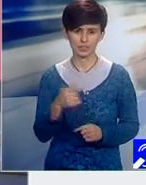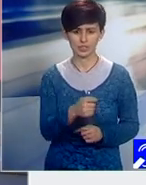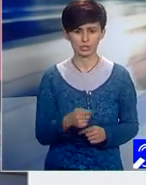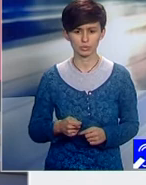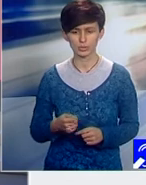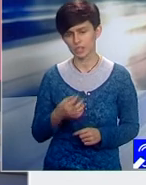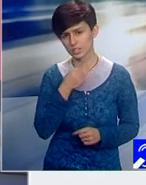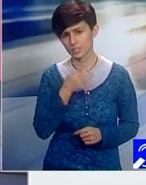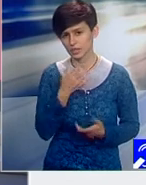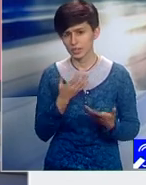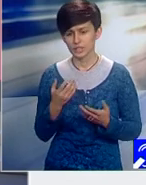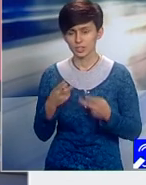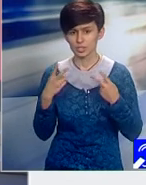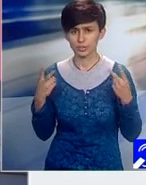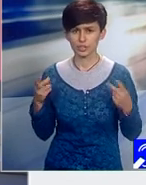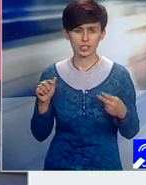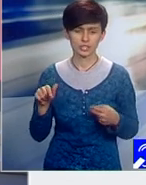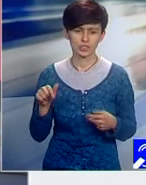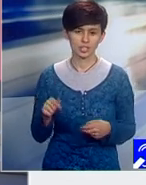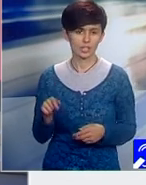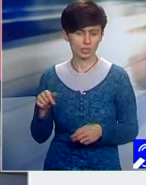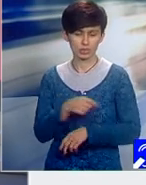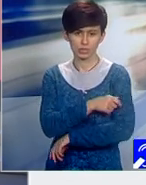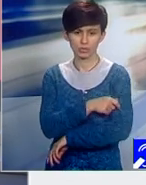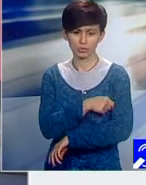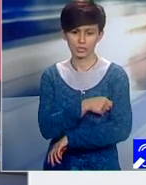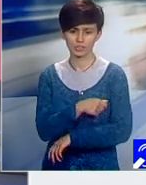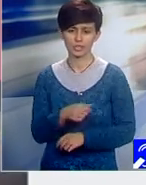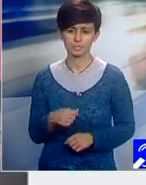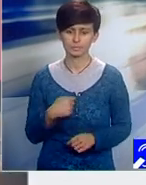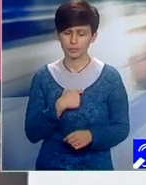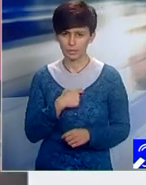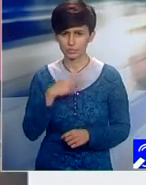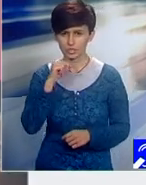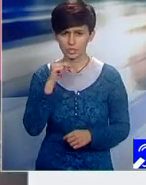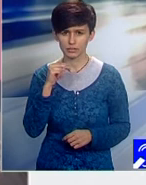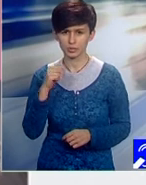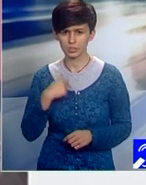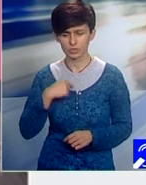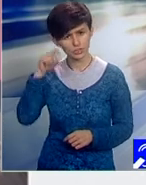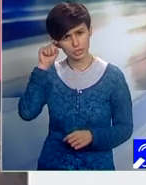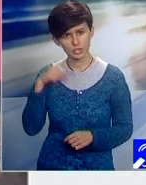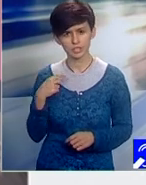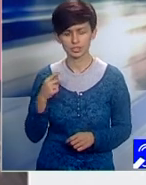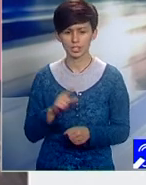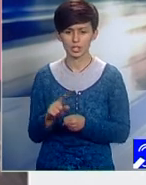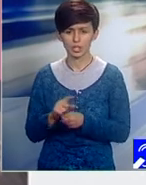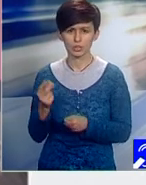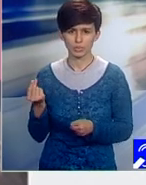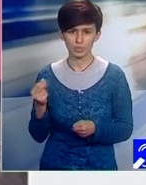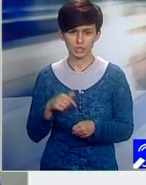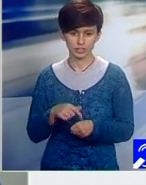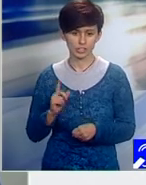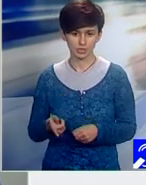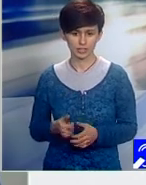spui și mie care sunt prioritățile tale. Acolo în comisie, deci o să aibă un cuvânt de spus și eu cred că este un lucru bun din această ordonanță. Vă